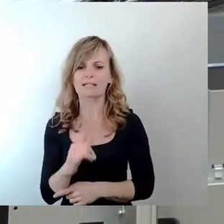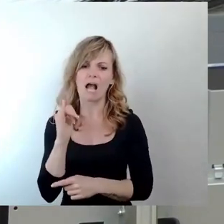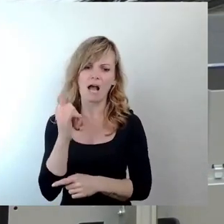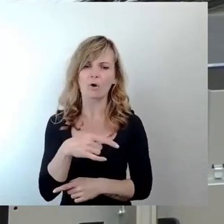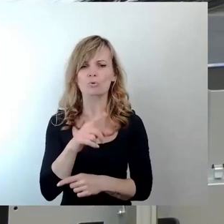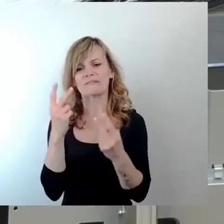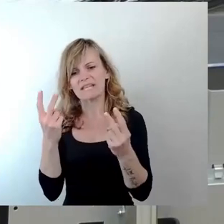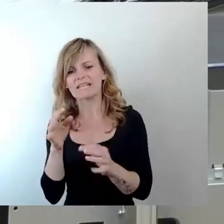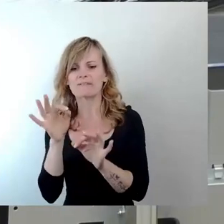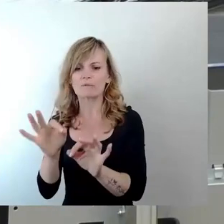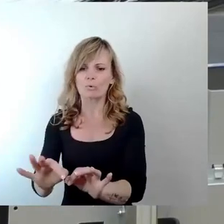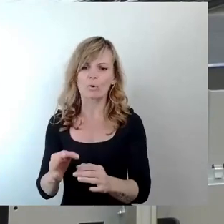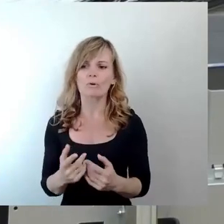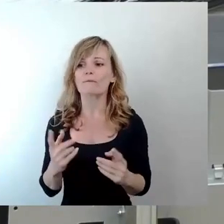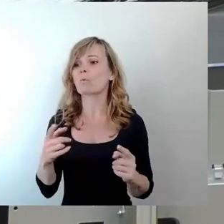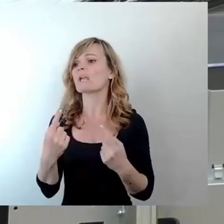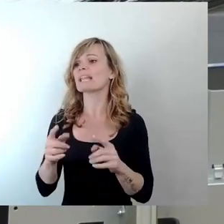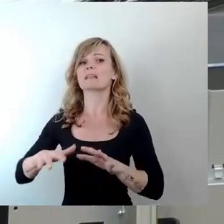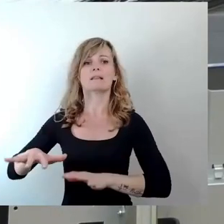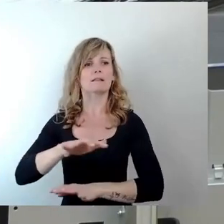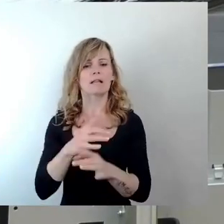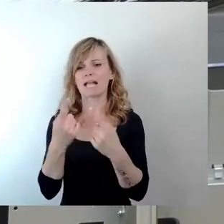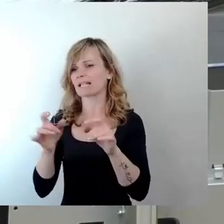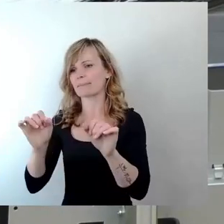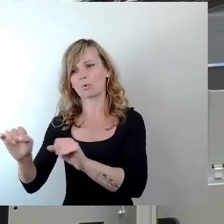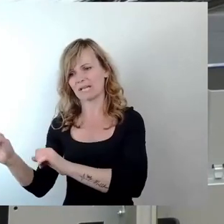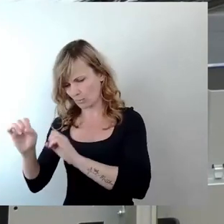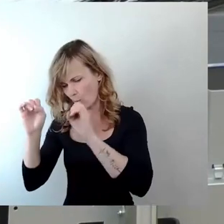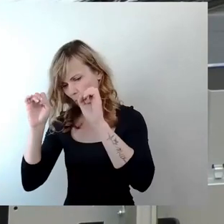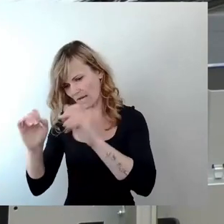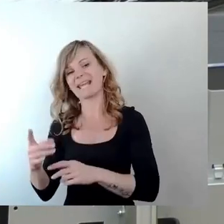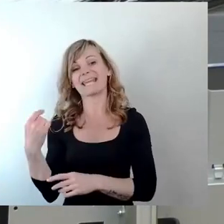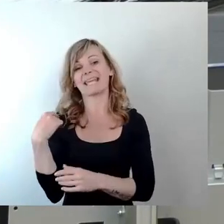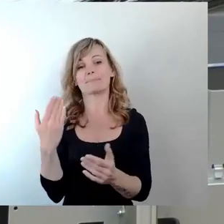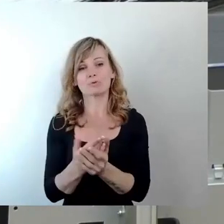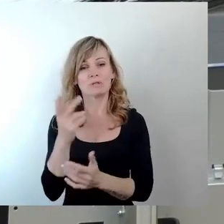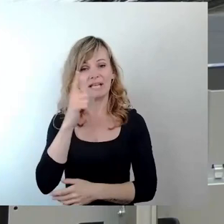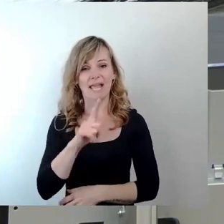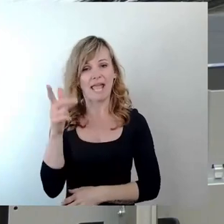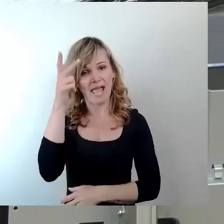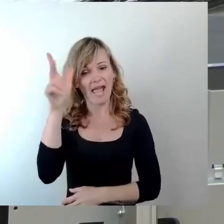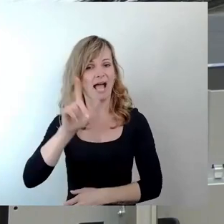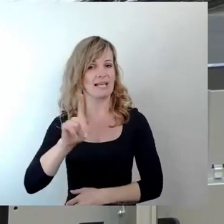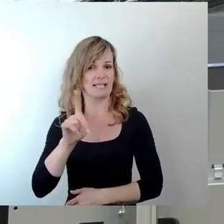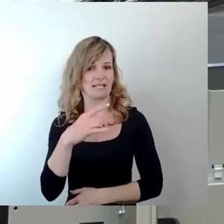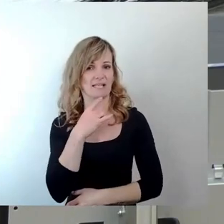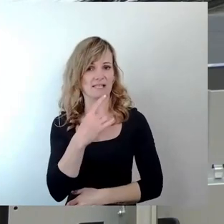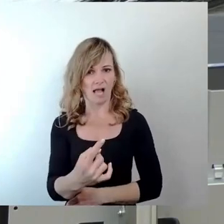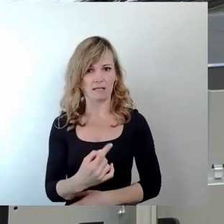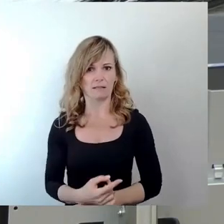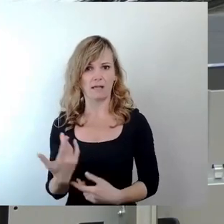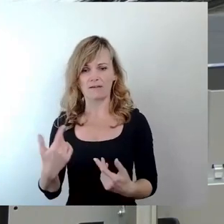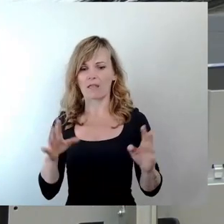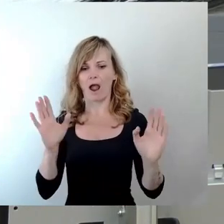Sache und wo sollen die denn sonst hin? Die Wahrheit ist doch einfach, Herr Lichte hat es ja schon gesagt, hier das Land macht sich einen schlanken Fuß. Natürlich